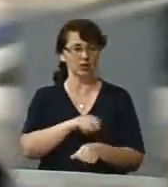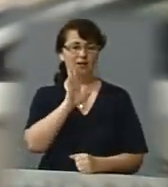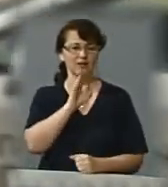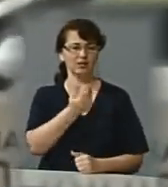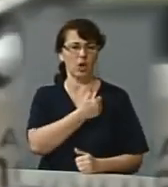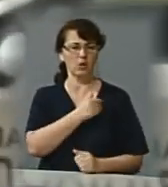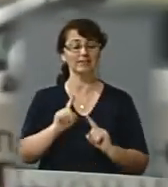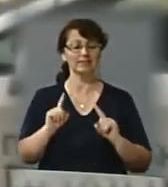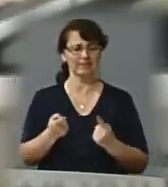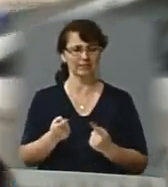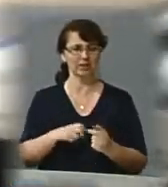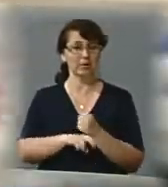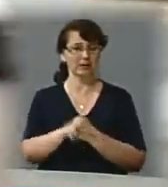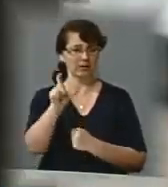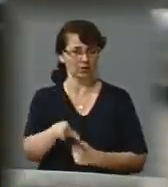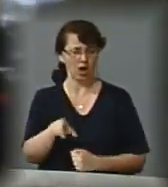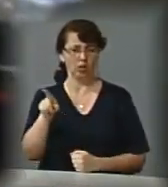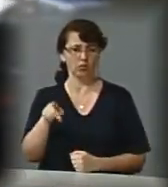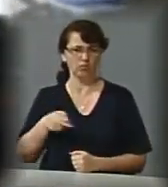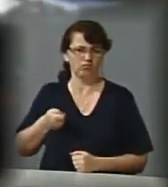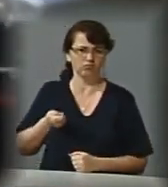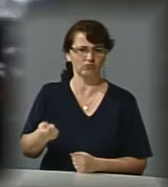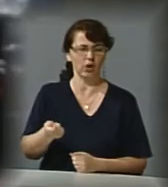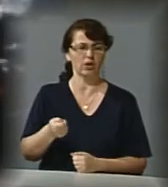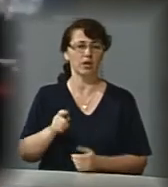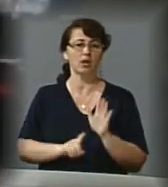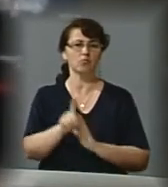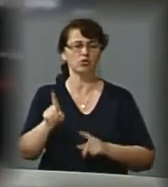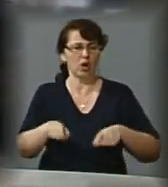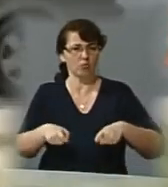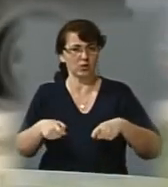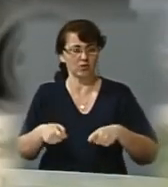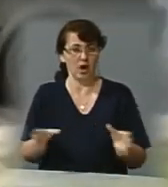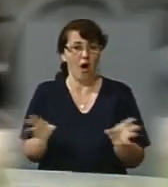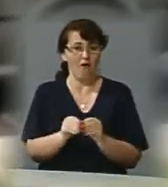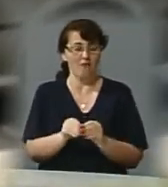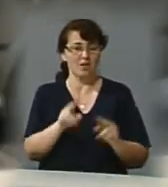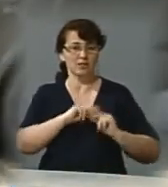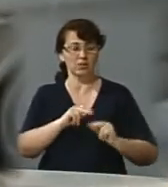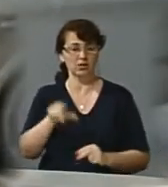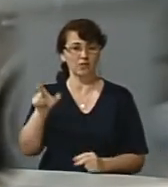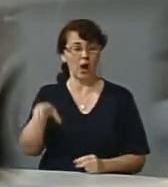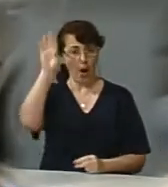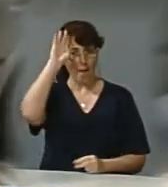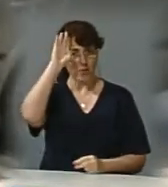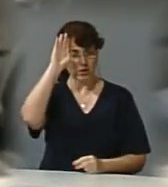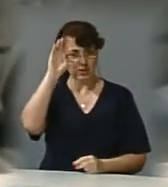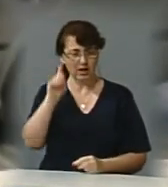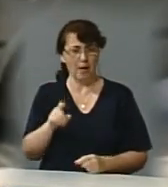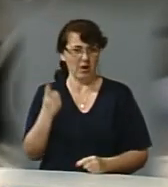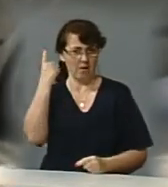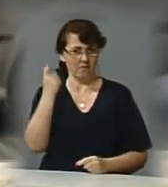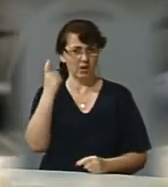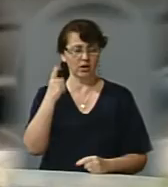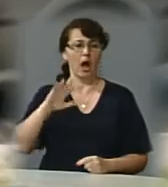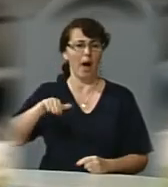затримати втікача, однак той вдарив її ножем і почав бігти. Напарник пораненої. Спочатку вистрілив у повітря, потім поранив чоловіка в ногу. Його